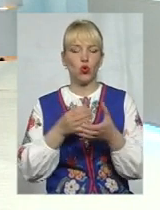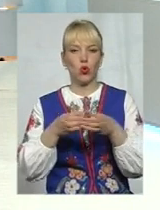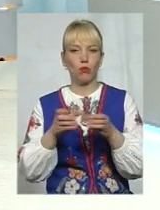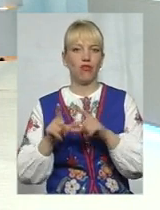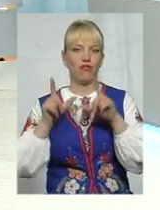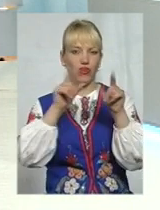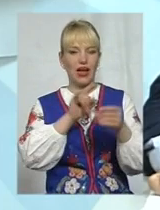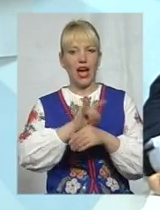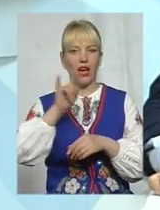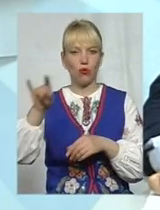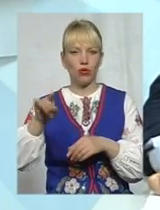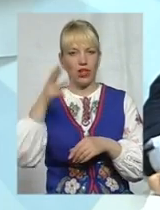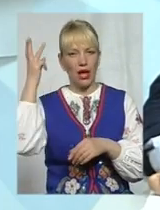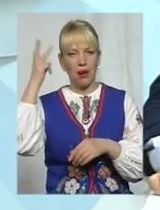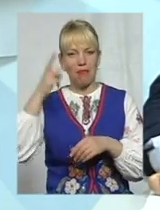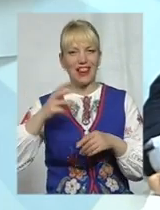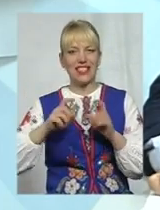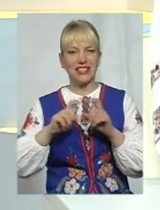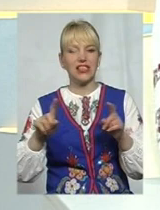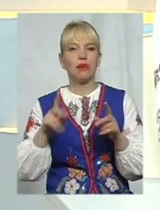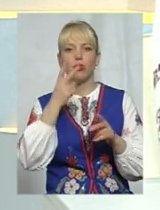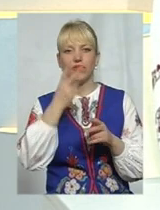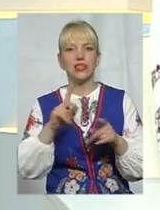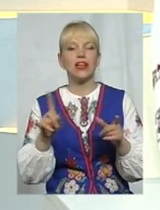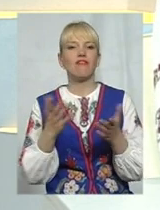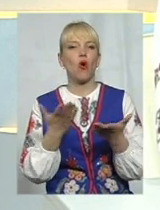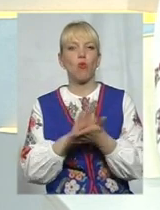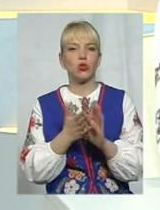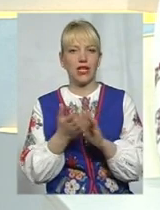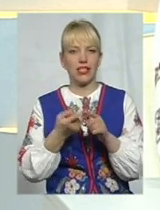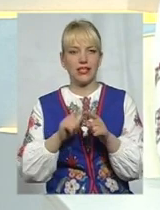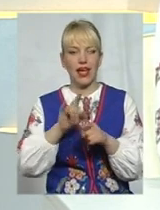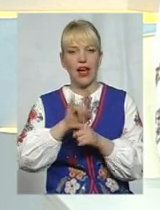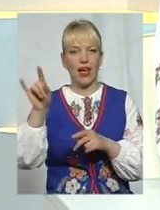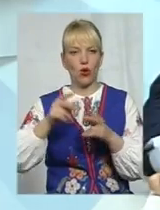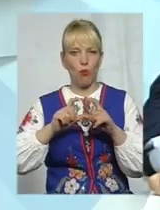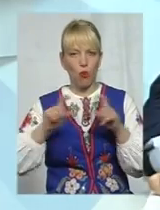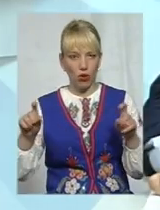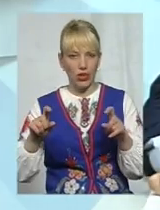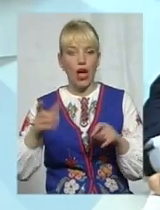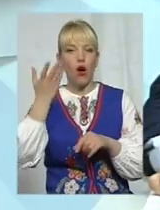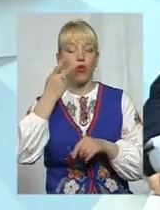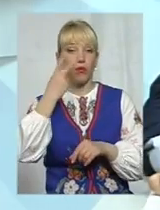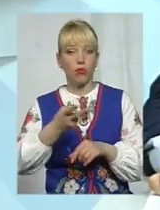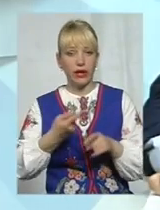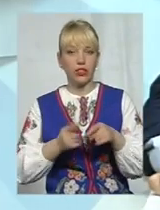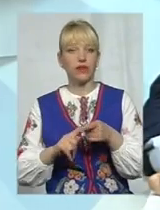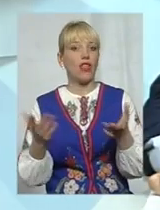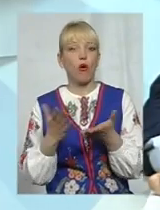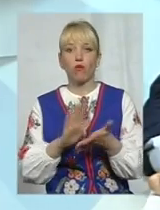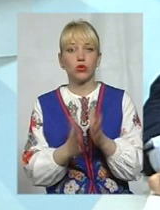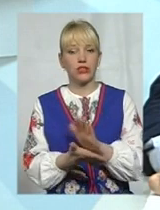Хмельницький для того, щоб подивитися, якому стані знаходиться цей аеропорт. І зрозуміло, що коли ми бачили той стан, який